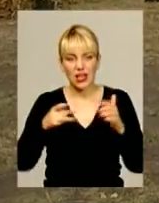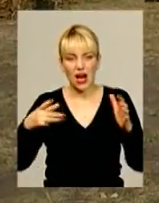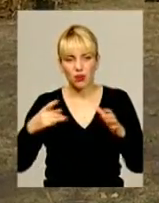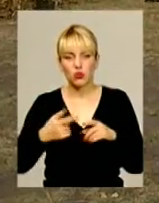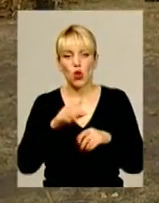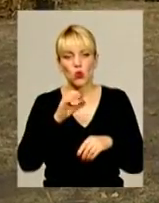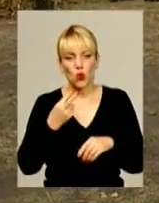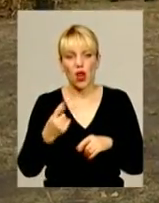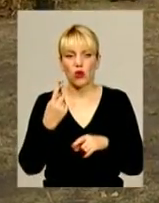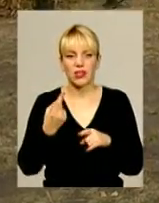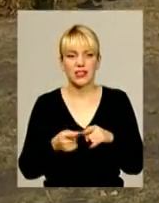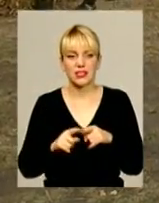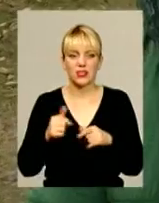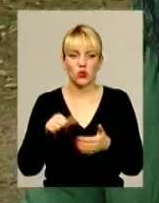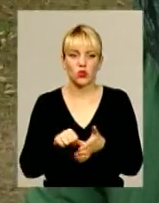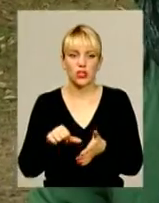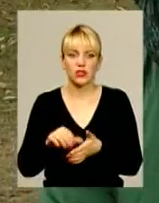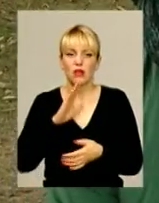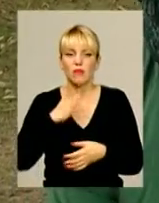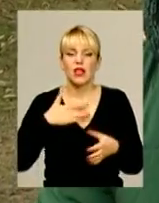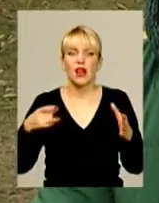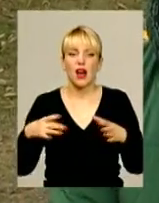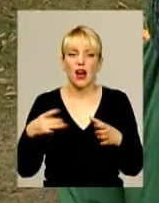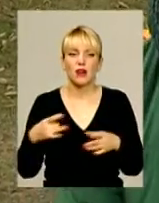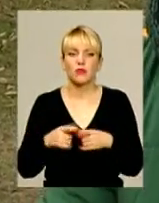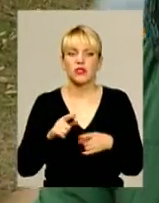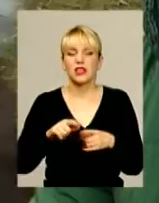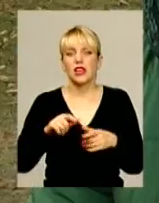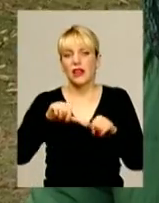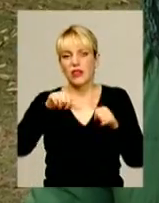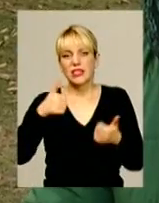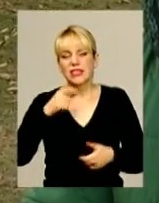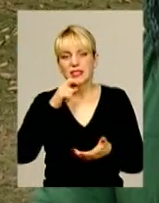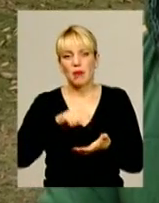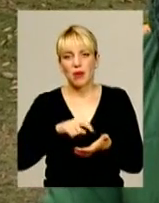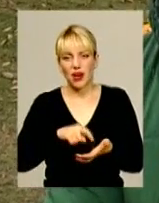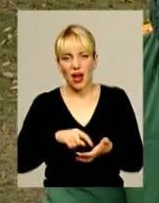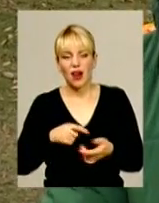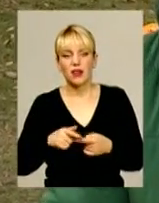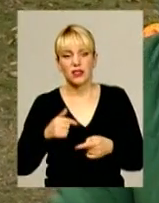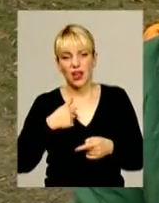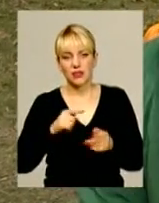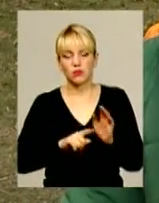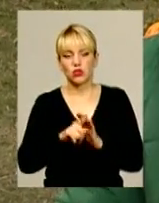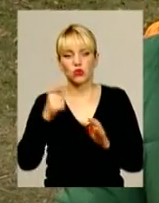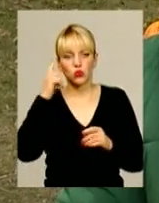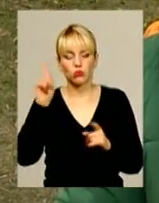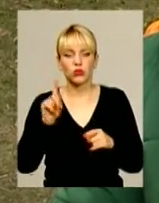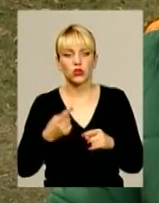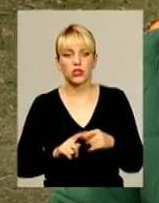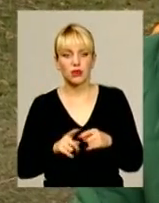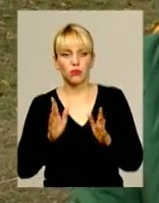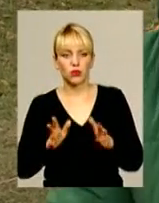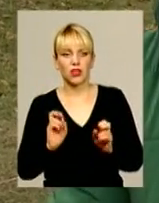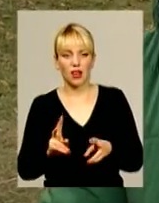Юлія – одна з його учасників. Мій гарбуз виді ціпля. Я спочатку думала, що він буде